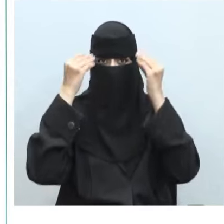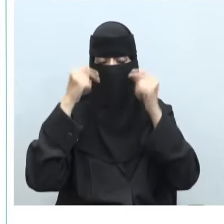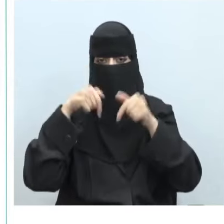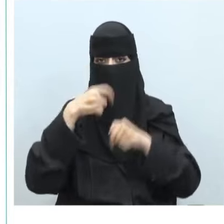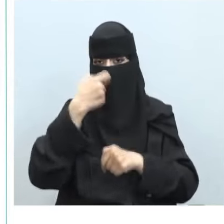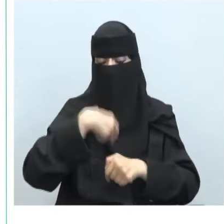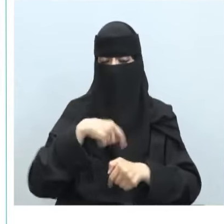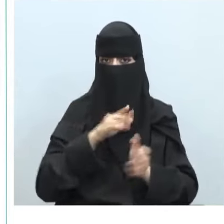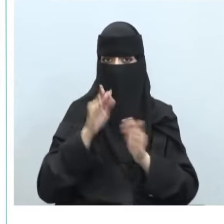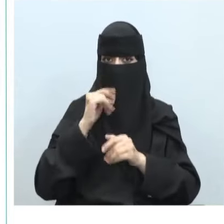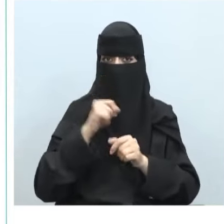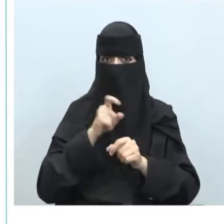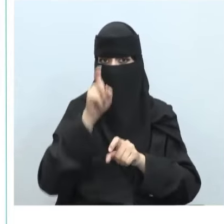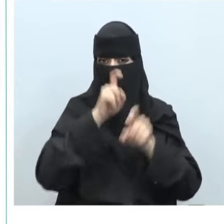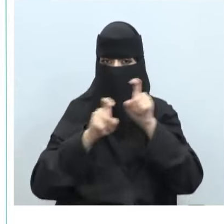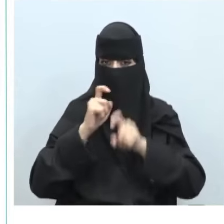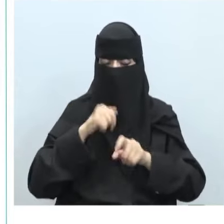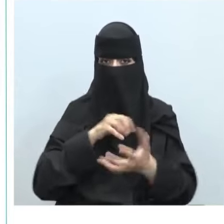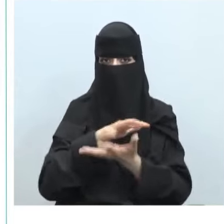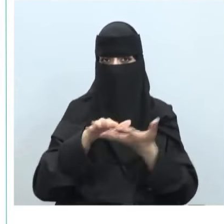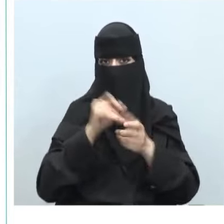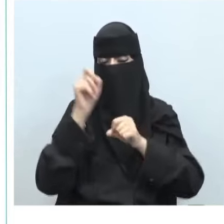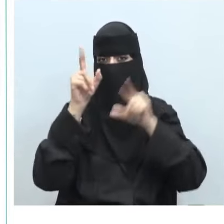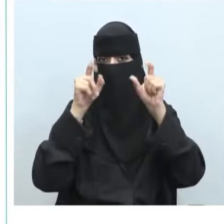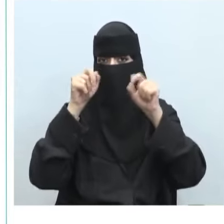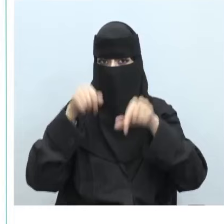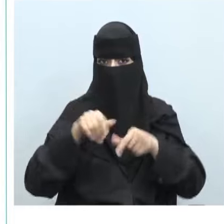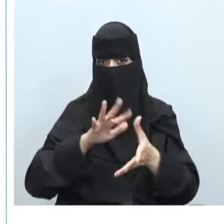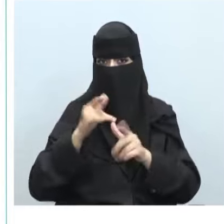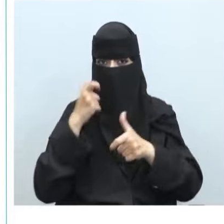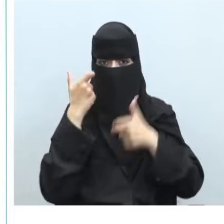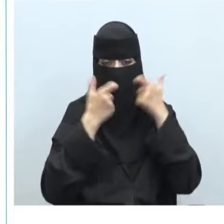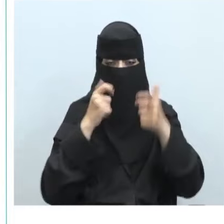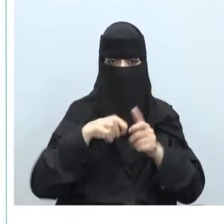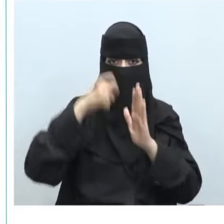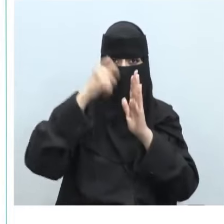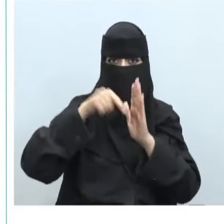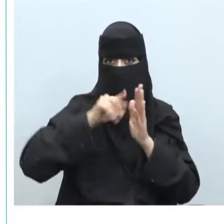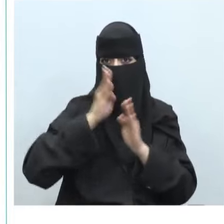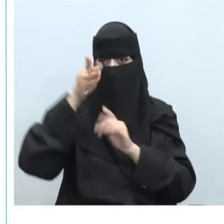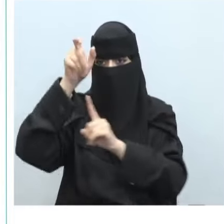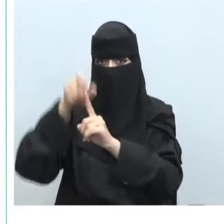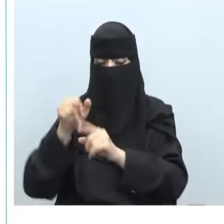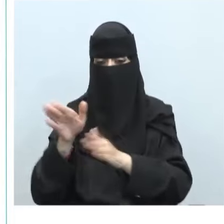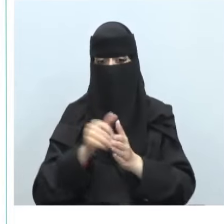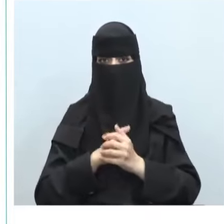الشخصية والتحقيق في الجرائم الإلكترونية والملاحقة القضائية لمرتكبيها